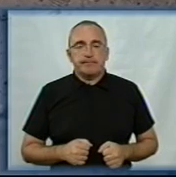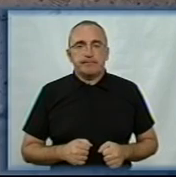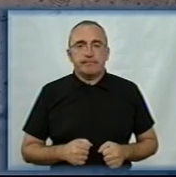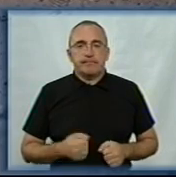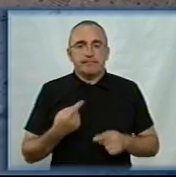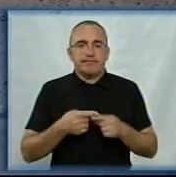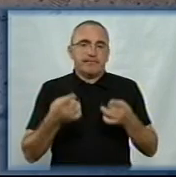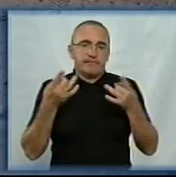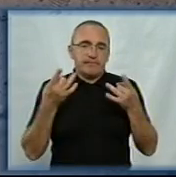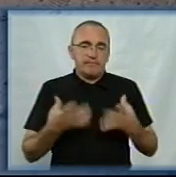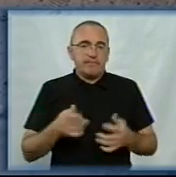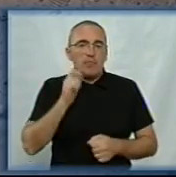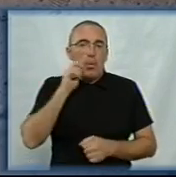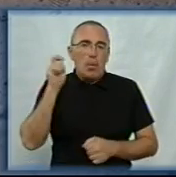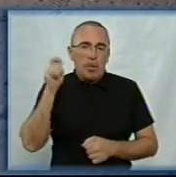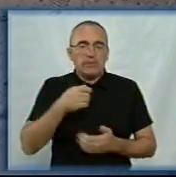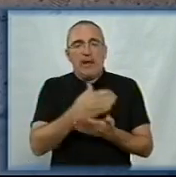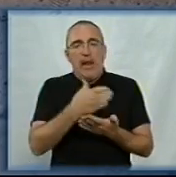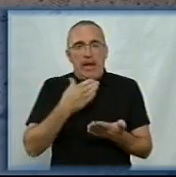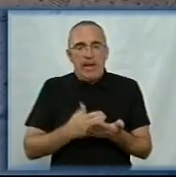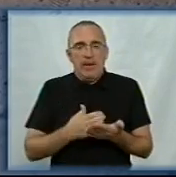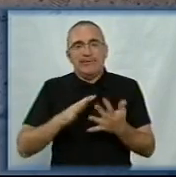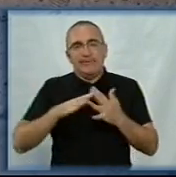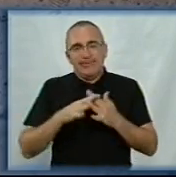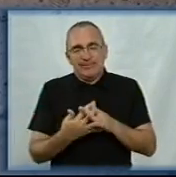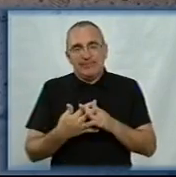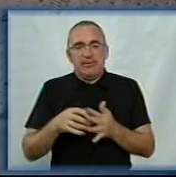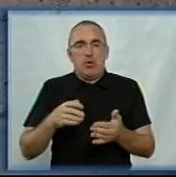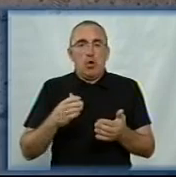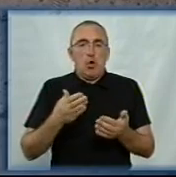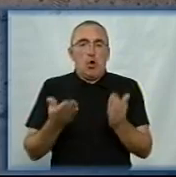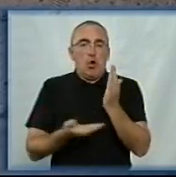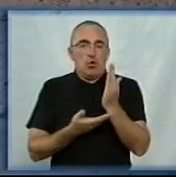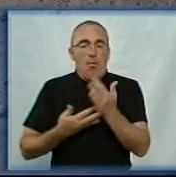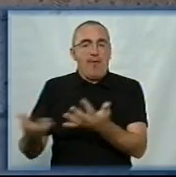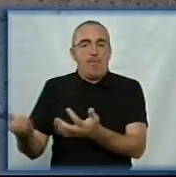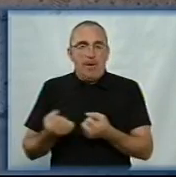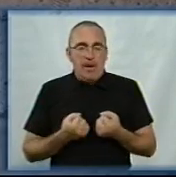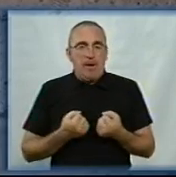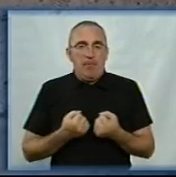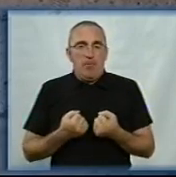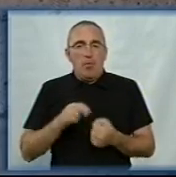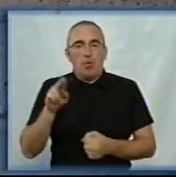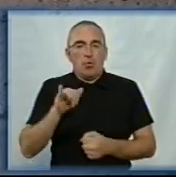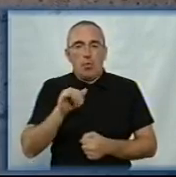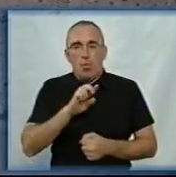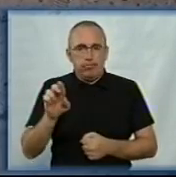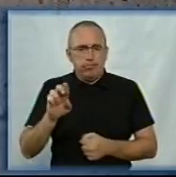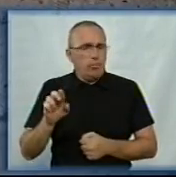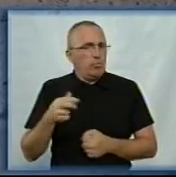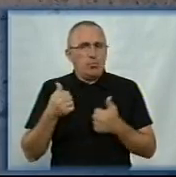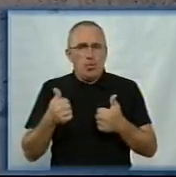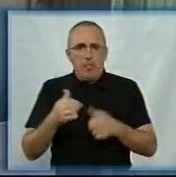Це звичайний такий український хліб, сільський, значить, дрова. Ми беремо дубові. Вони дуже